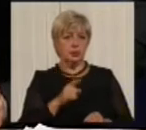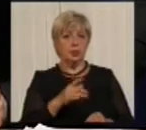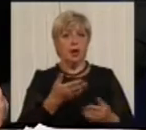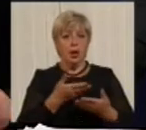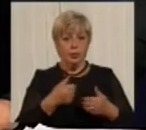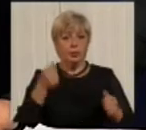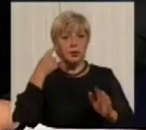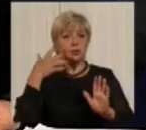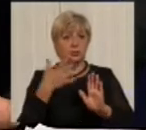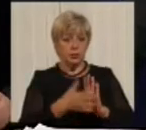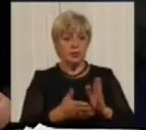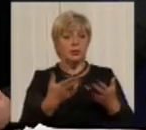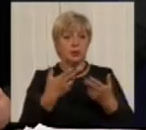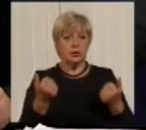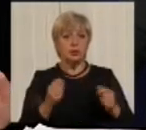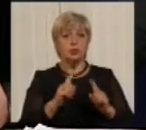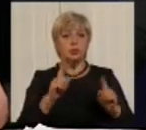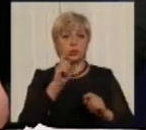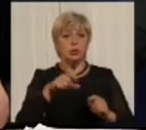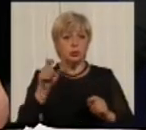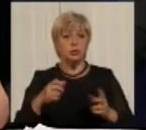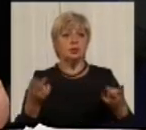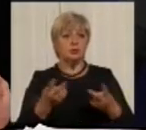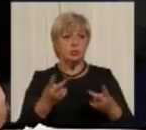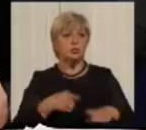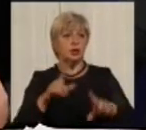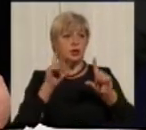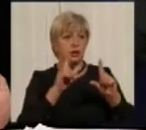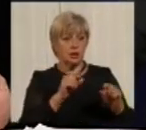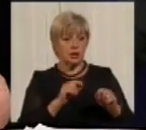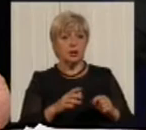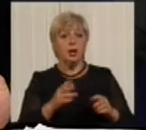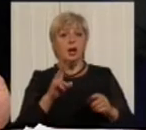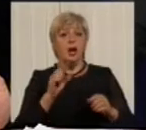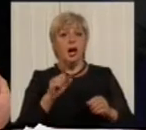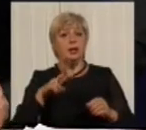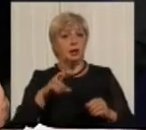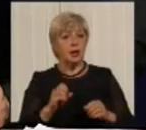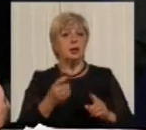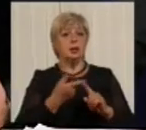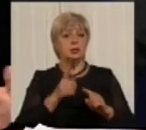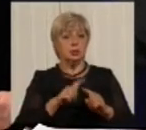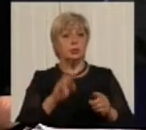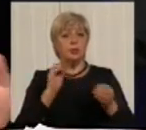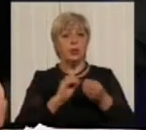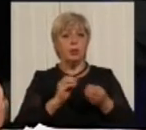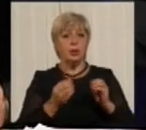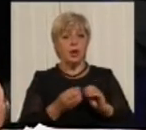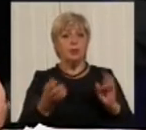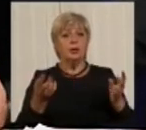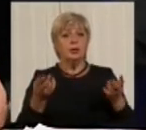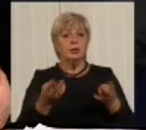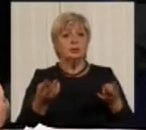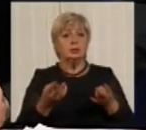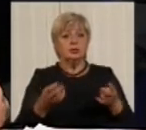розуміємо, звичайно, що людям треба кудись їхати, але цю проблему повинні вирішувати не